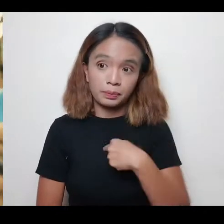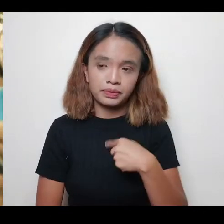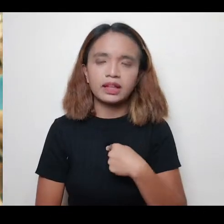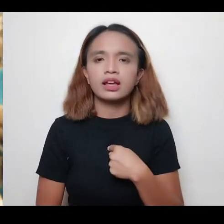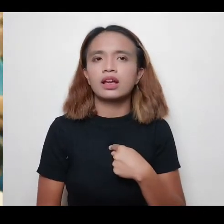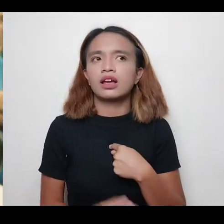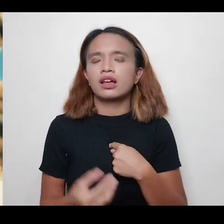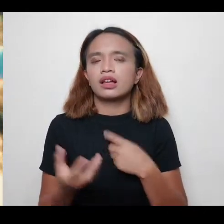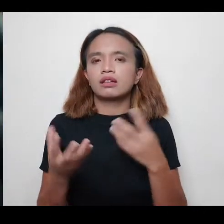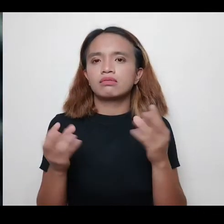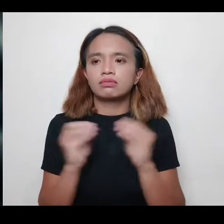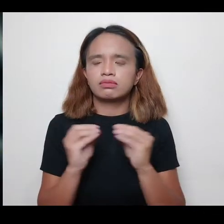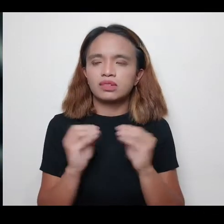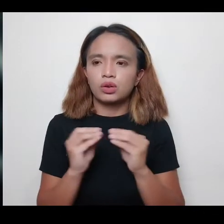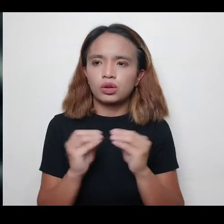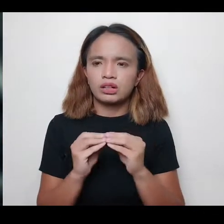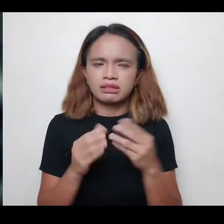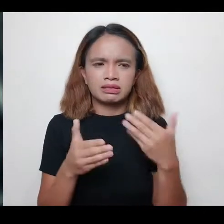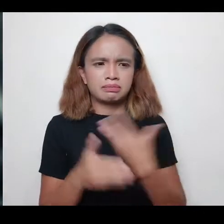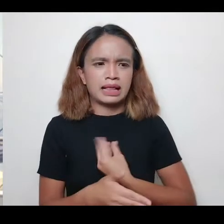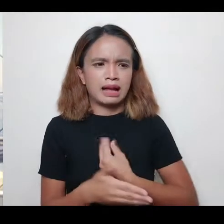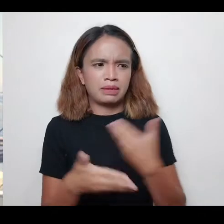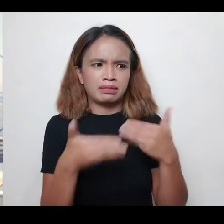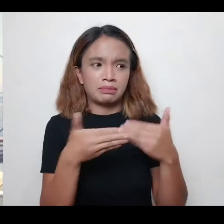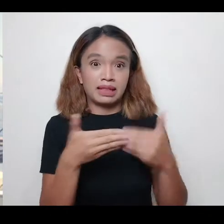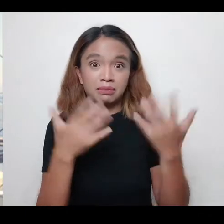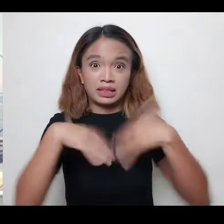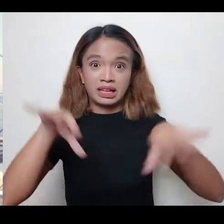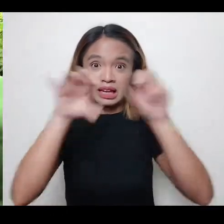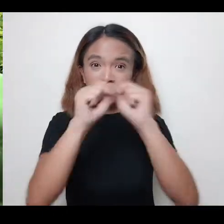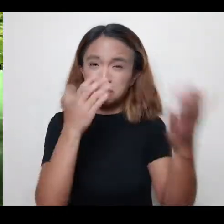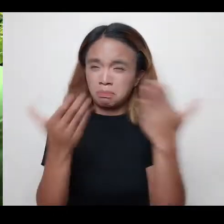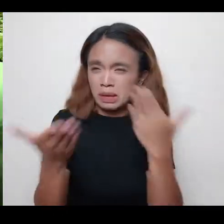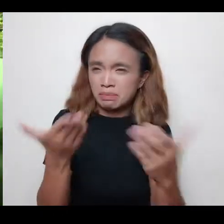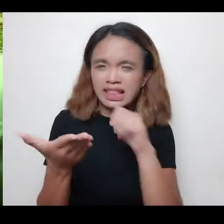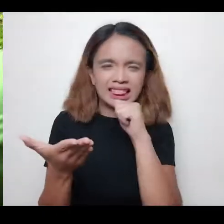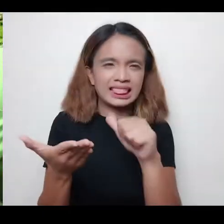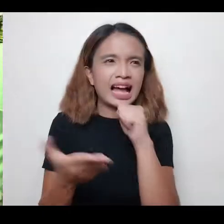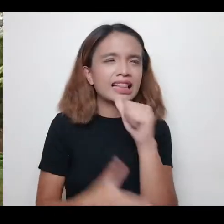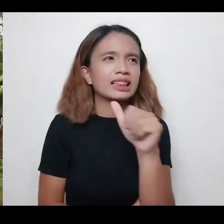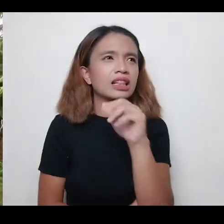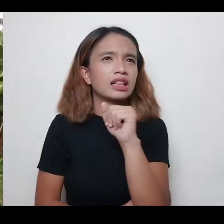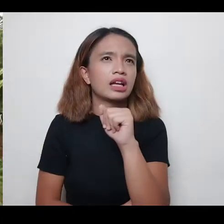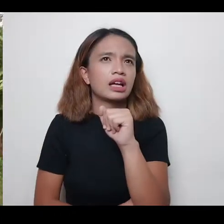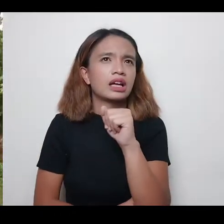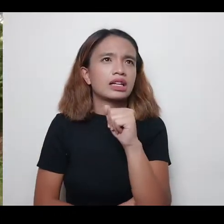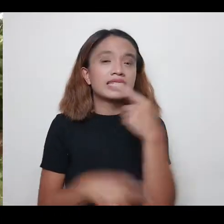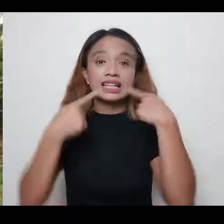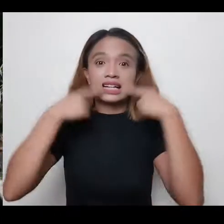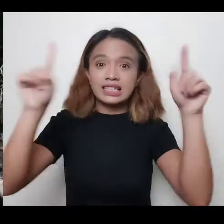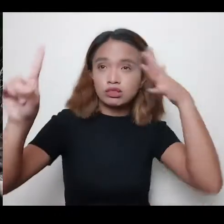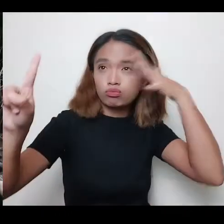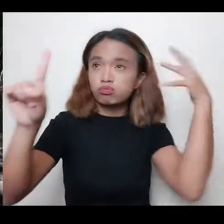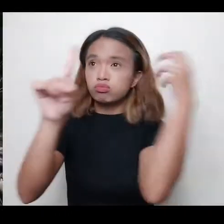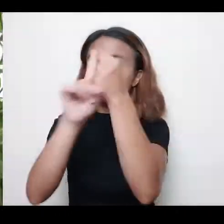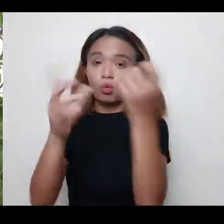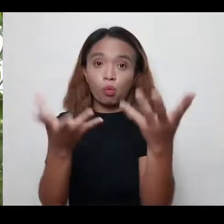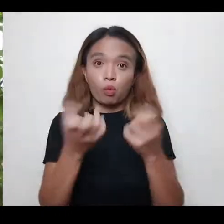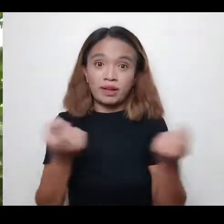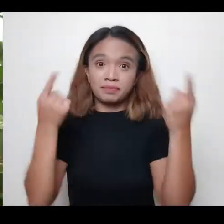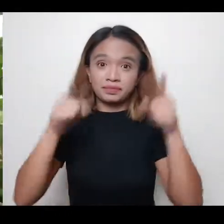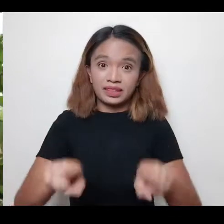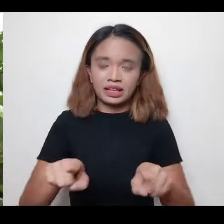Yung sa akin, mas pangamba na malapit na, baka hindi ma-achieve yung lahat na gusto nating